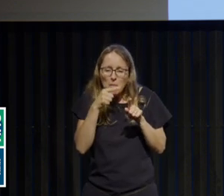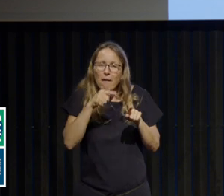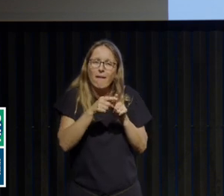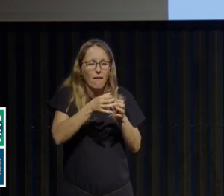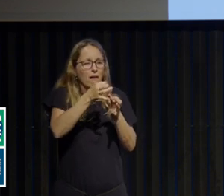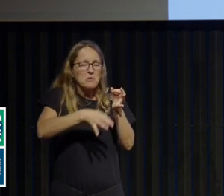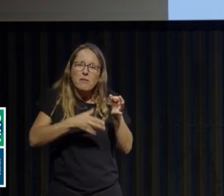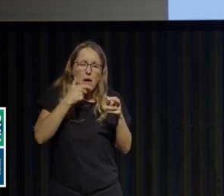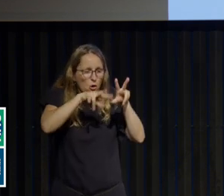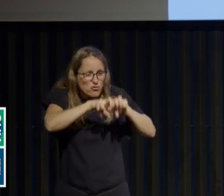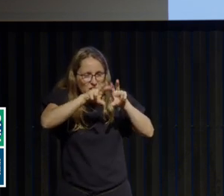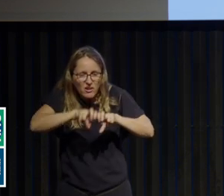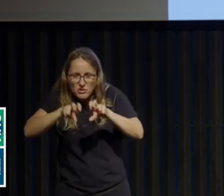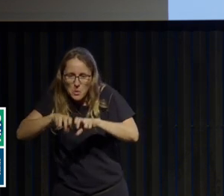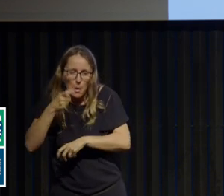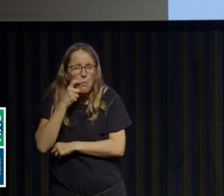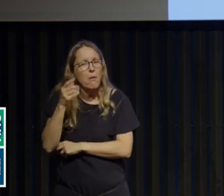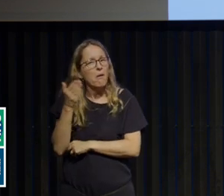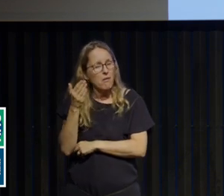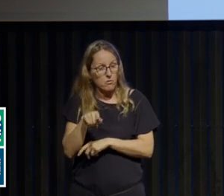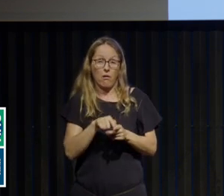surviennent à peu près au même âge,